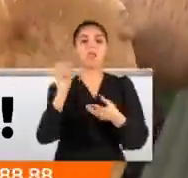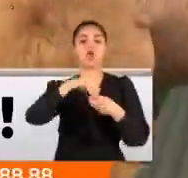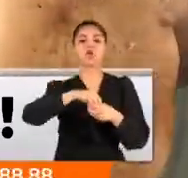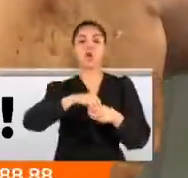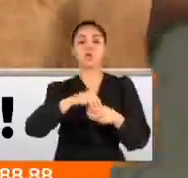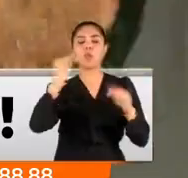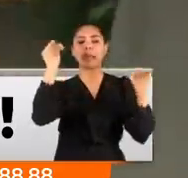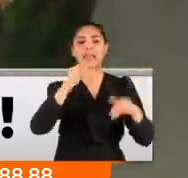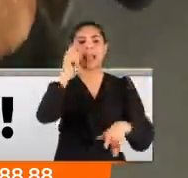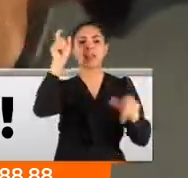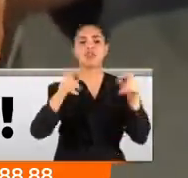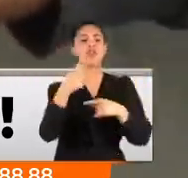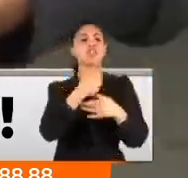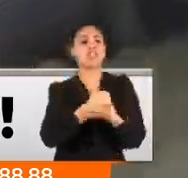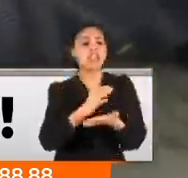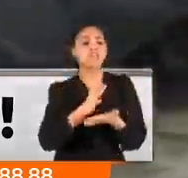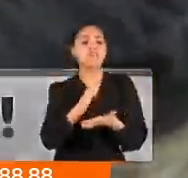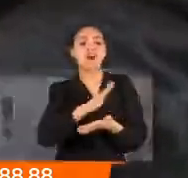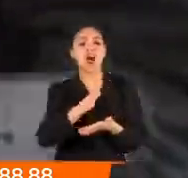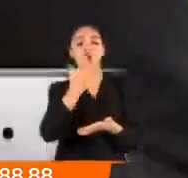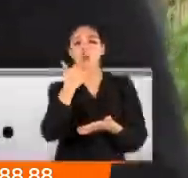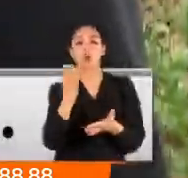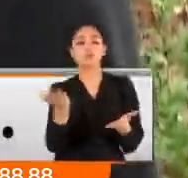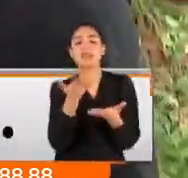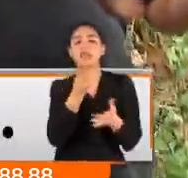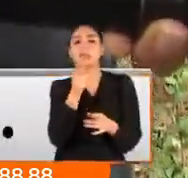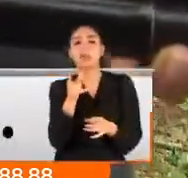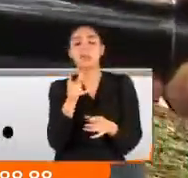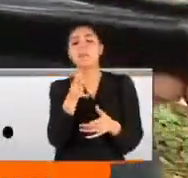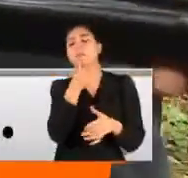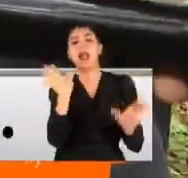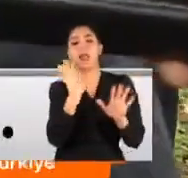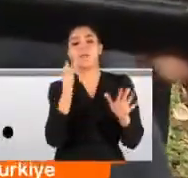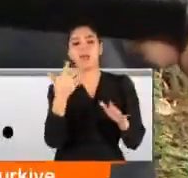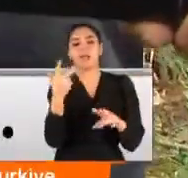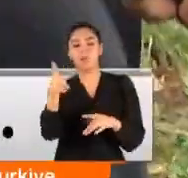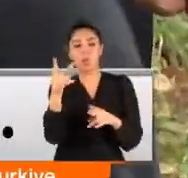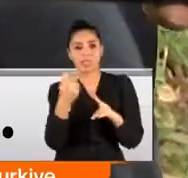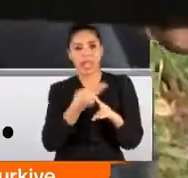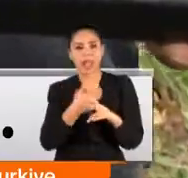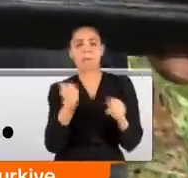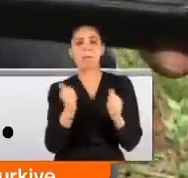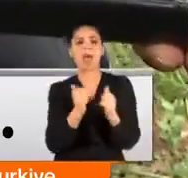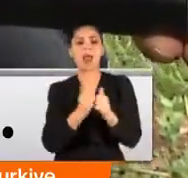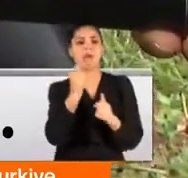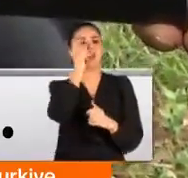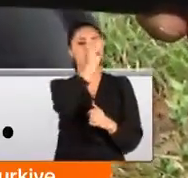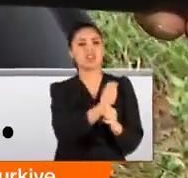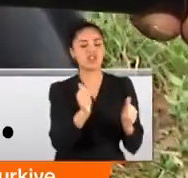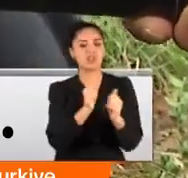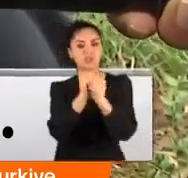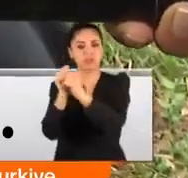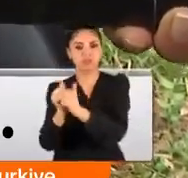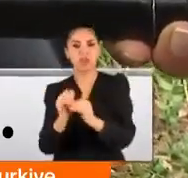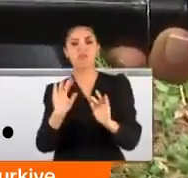gelenler zehirli olup olmadığını nasıl anlayabilir? Anlayamazlar. Benim gibi denemli bir kişiyle çıkmaları lazım ya da bilen bir